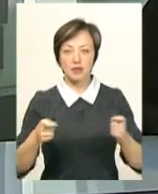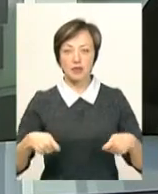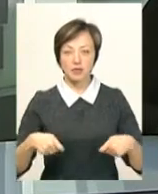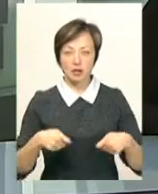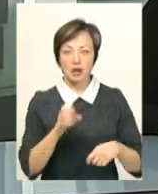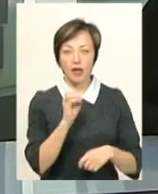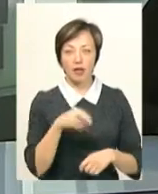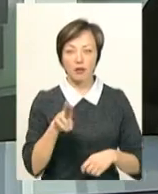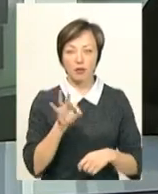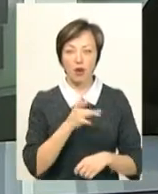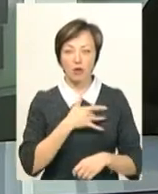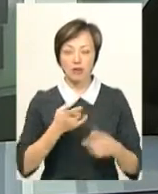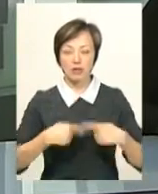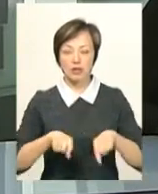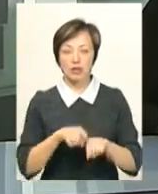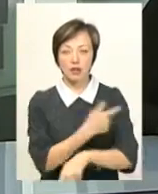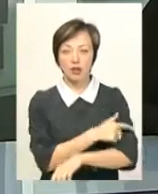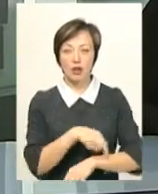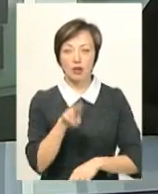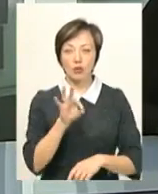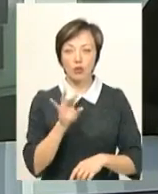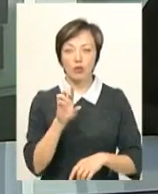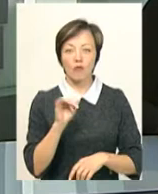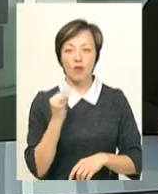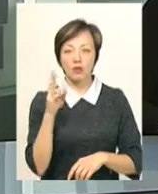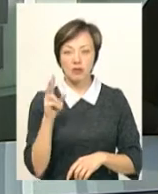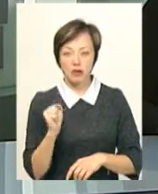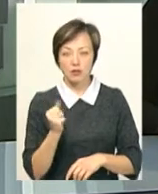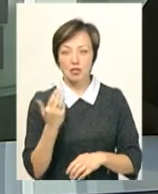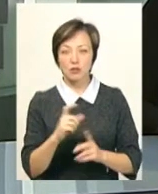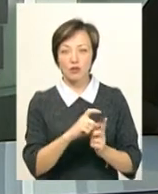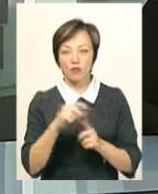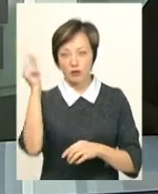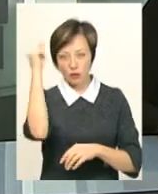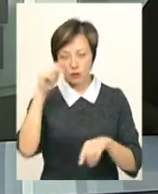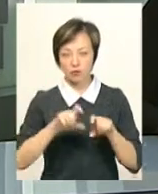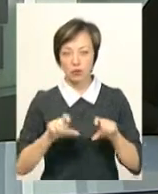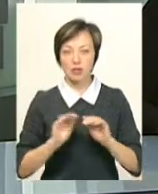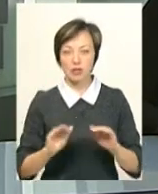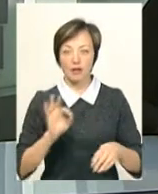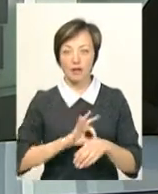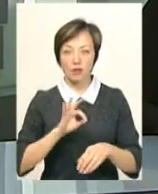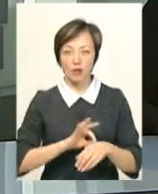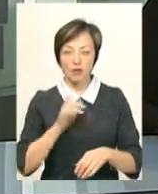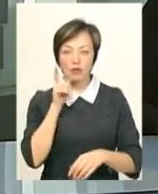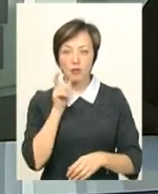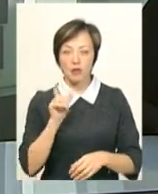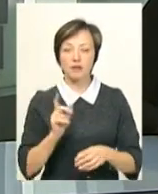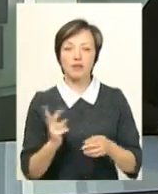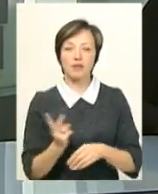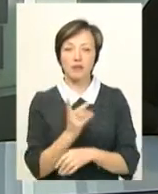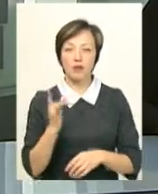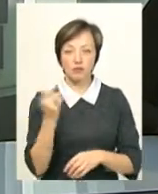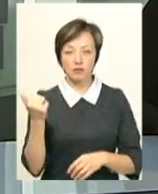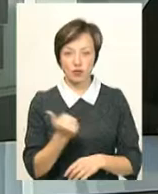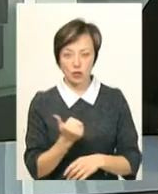ендокардіологічним відділенням лікарні Лариса Добровольська. За її словами, навчання у школі для дітей хворих не діабет відбувається двічі на